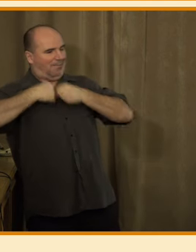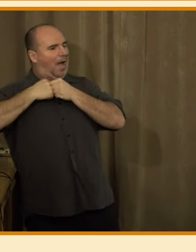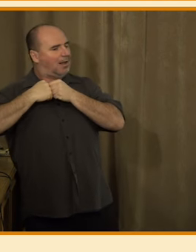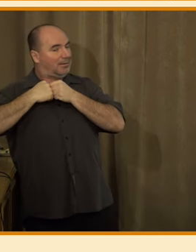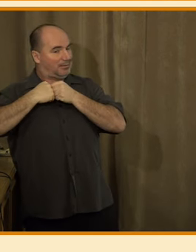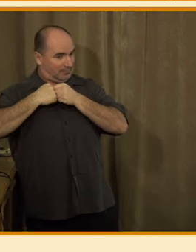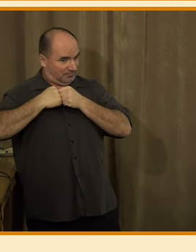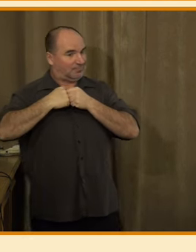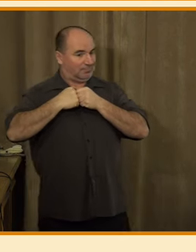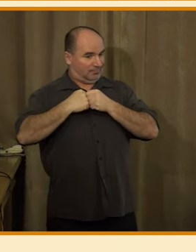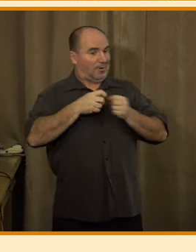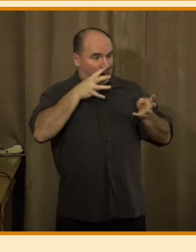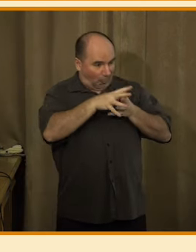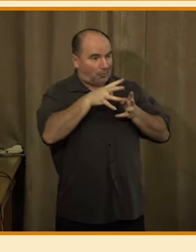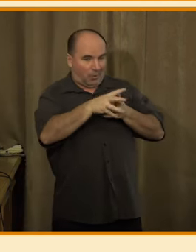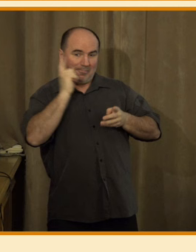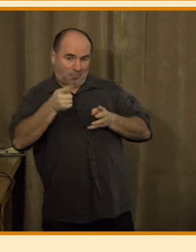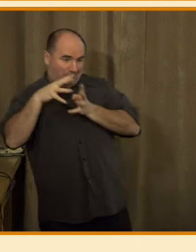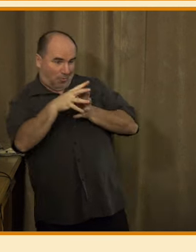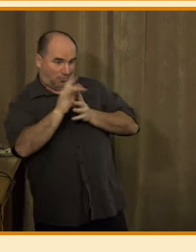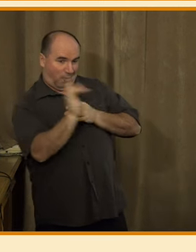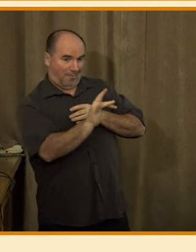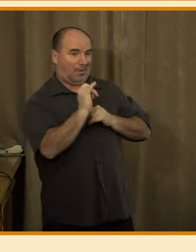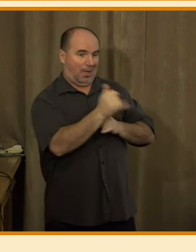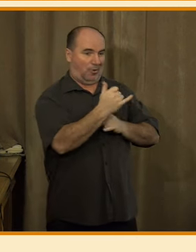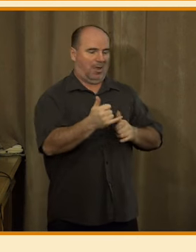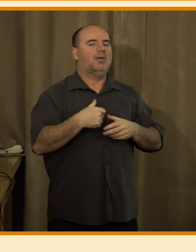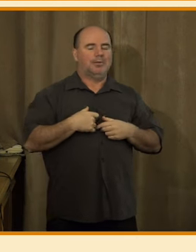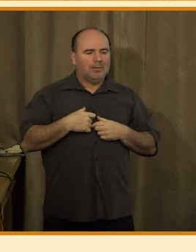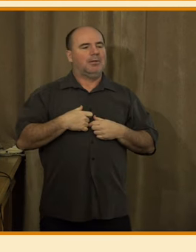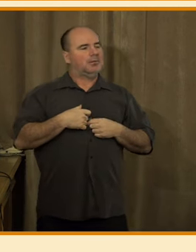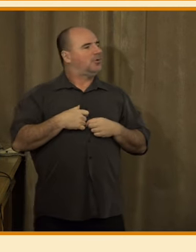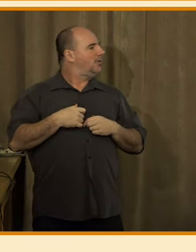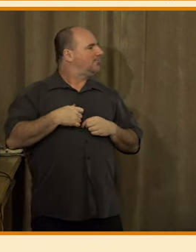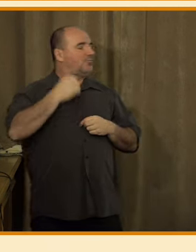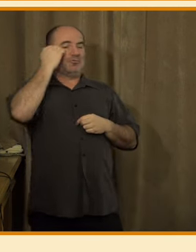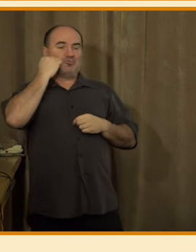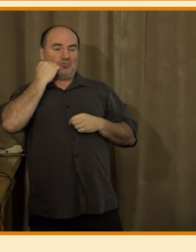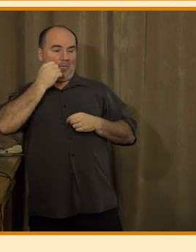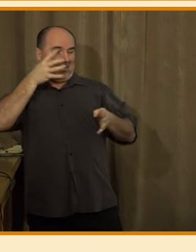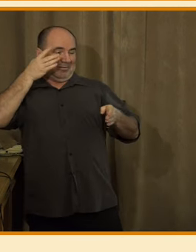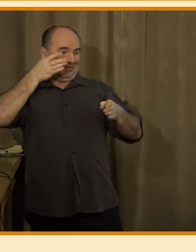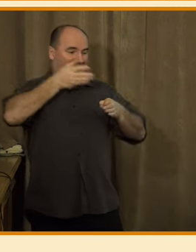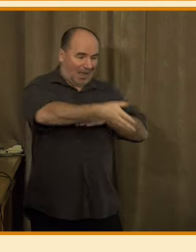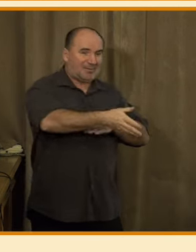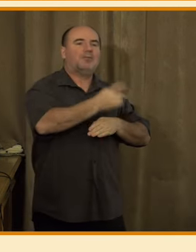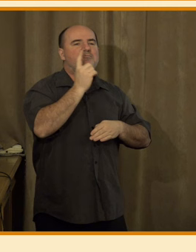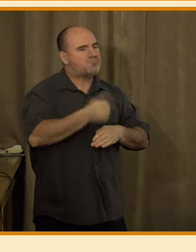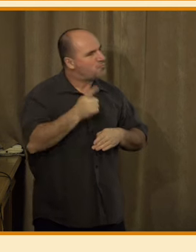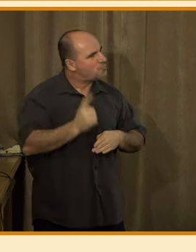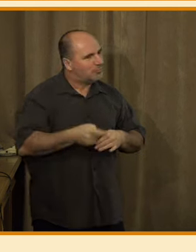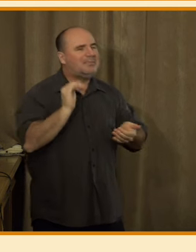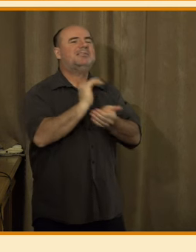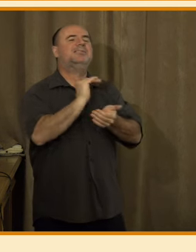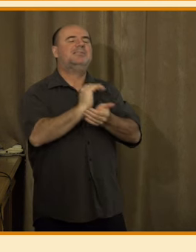zásah člověka do těch textů a kontrola člověka je stále v drtivě